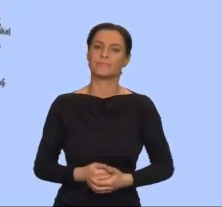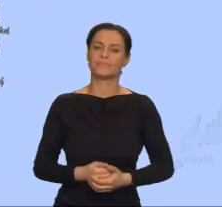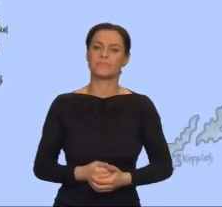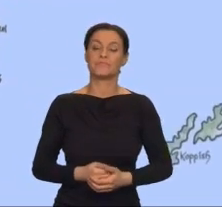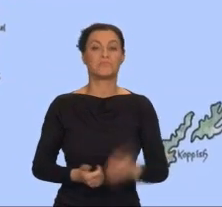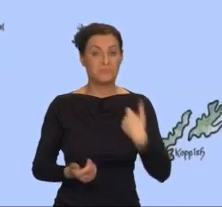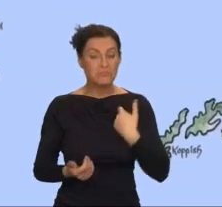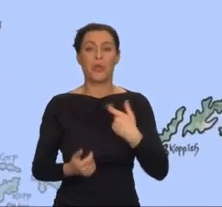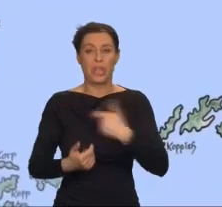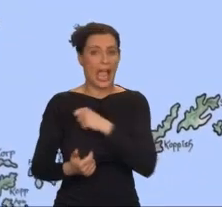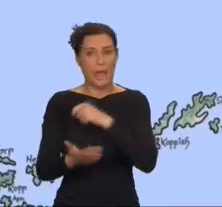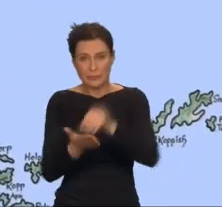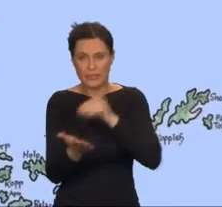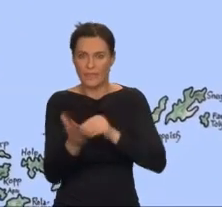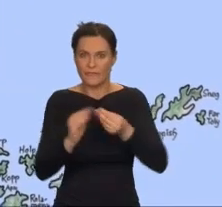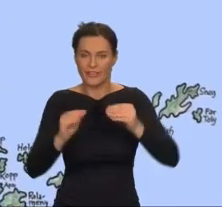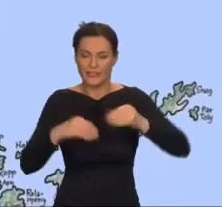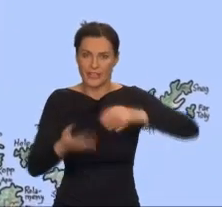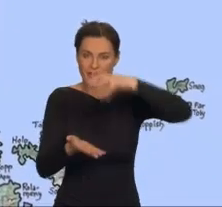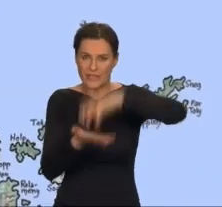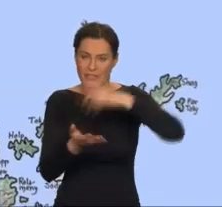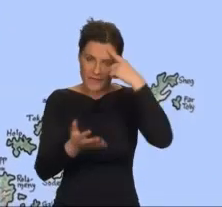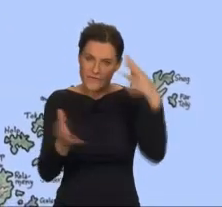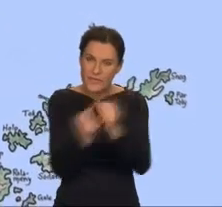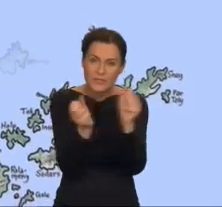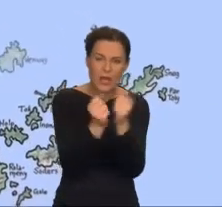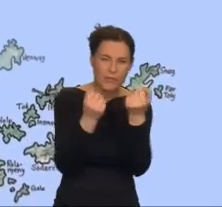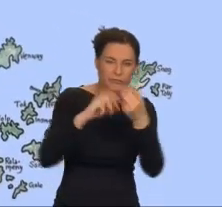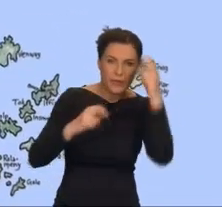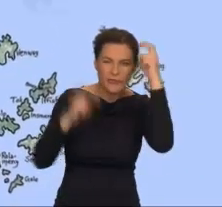Wyspy rozrosły się, tworząc cały archipelag.